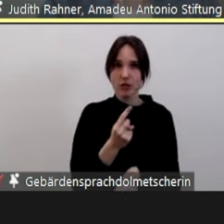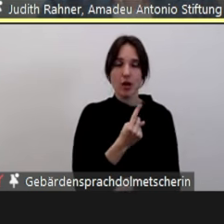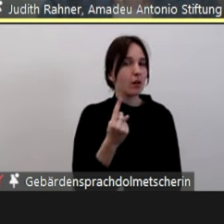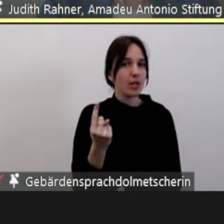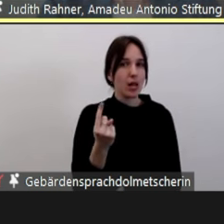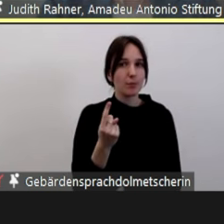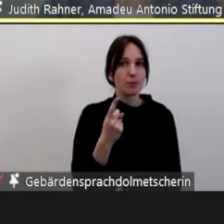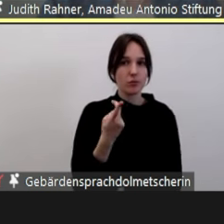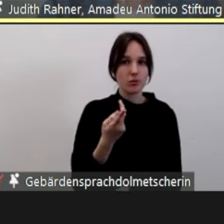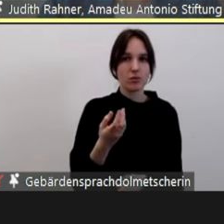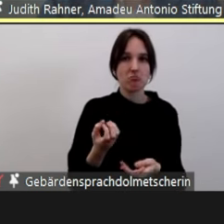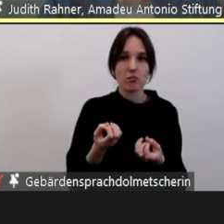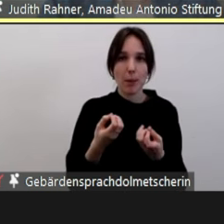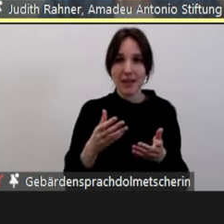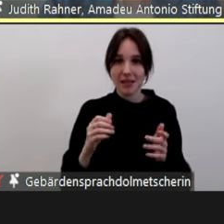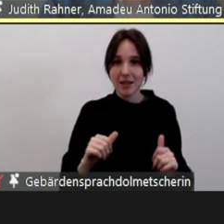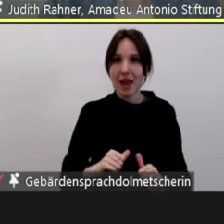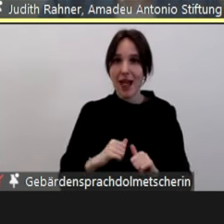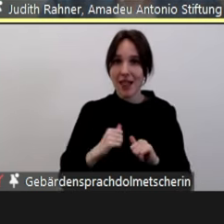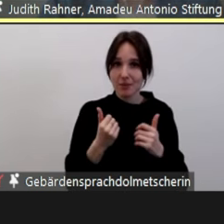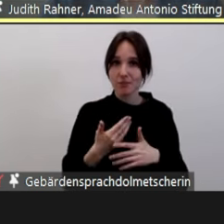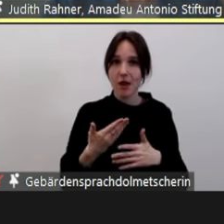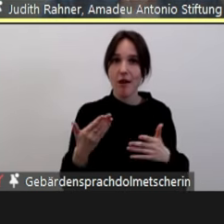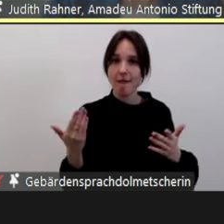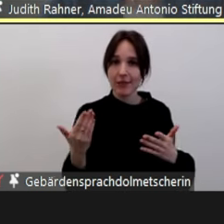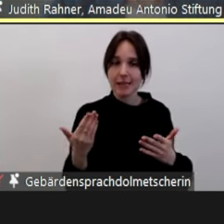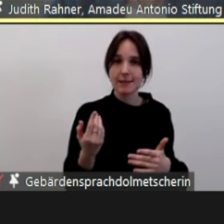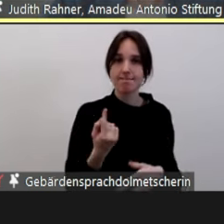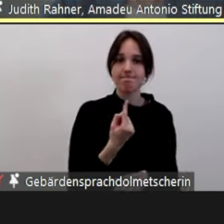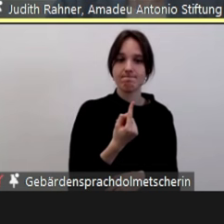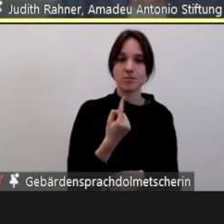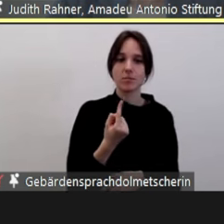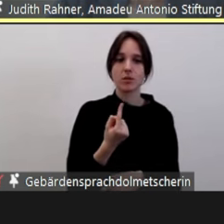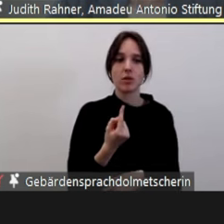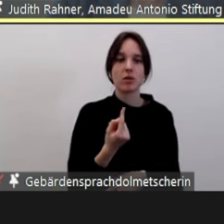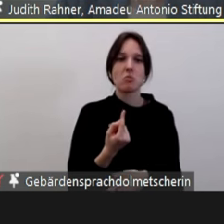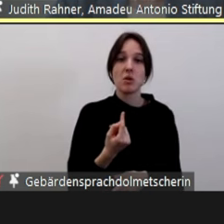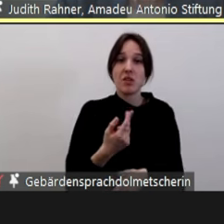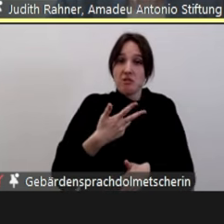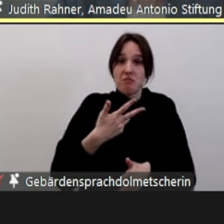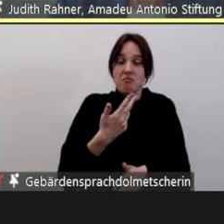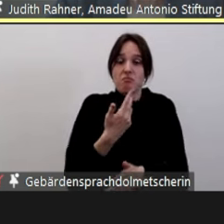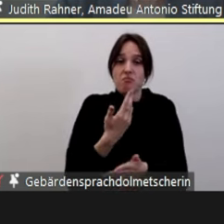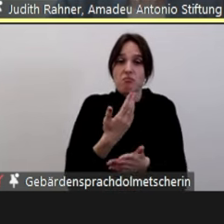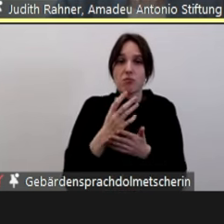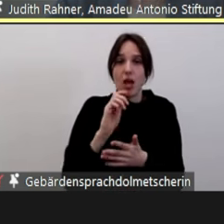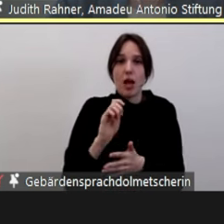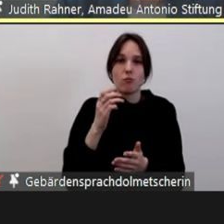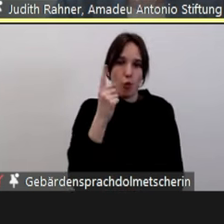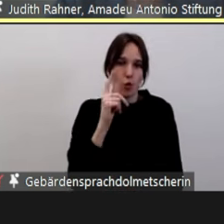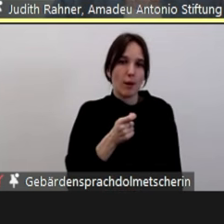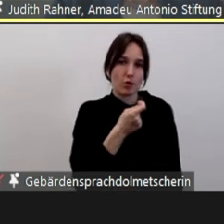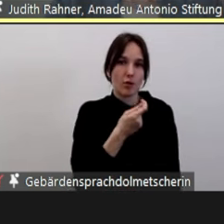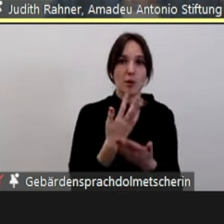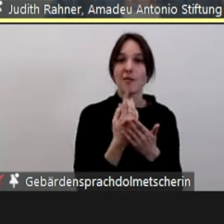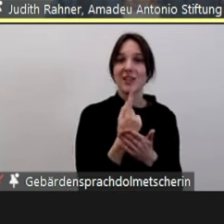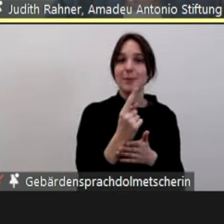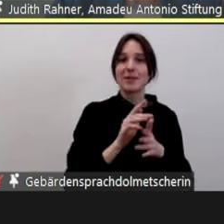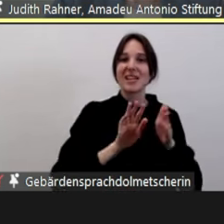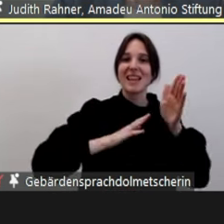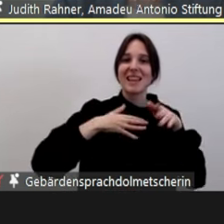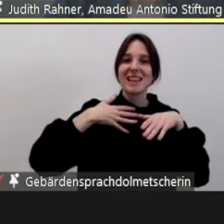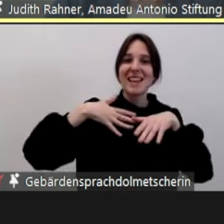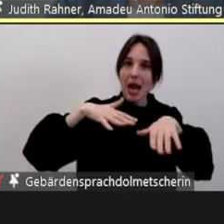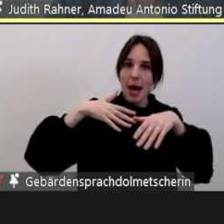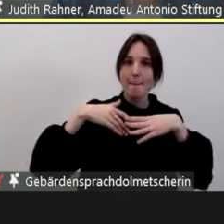Journalistinnen, die das teilweise auch selber publik machen, was ihnen eigentlich passiert, wenn sie zum Beispiel Demonstrationen covern oder wenn sie